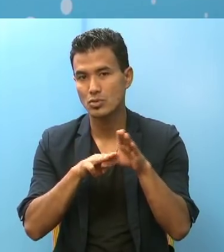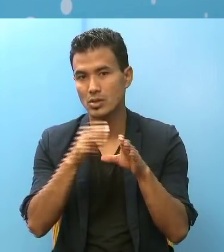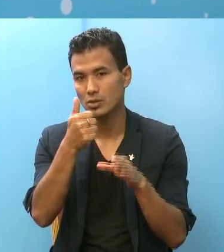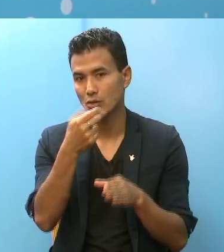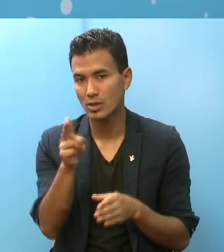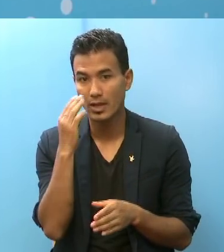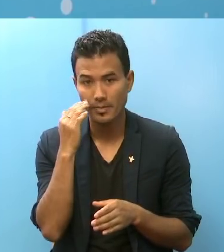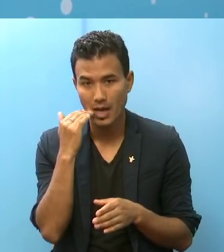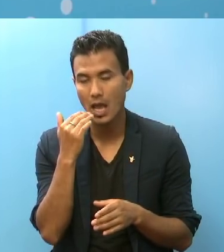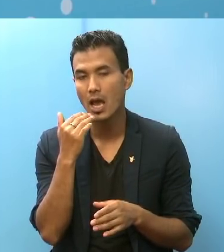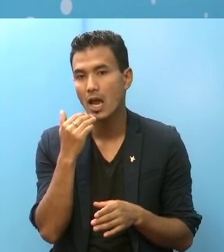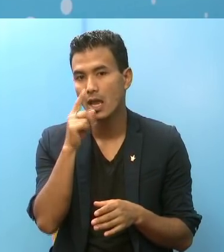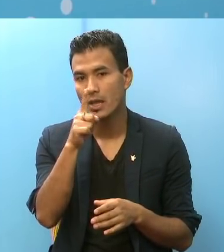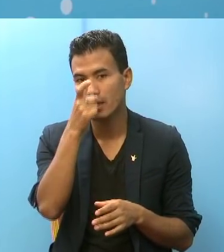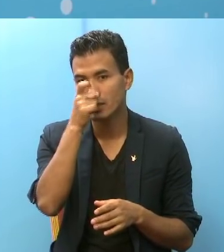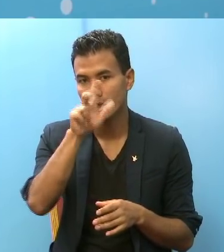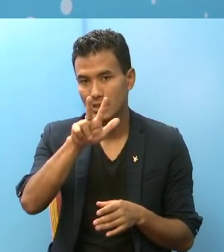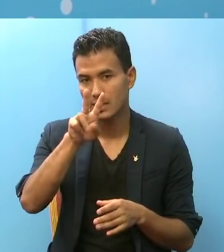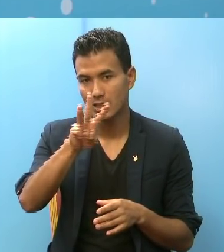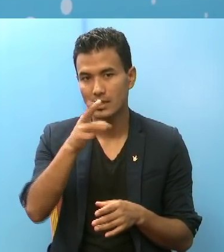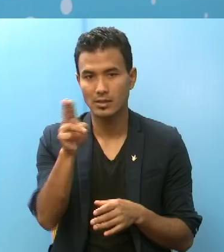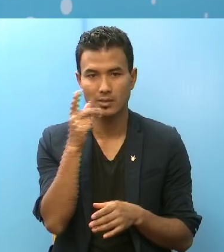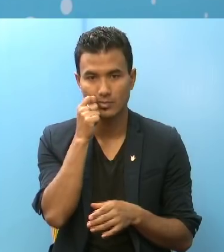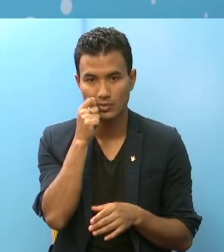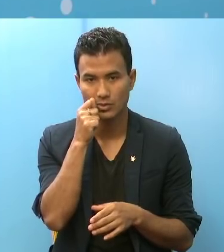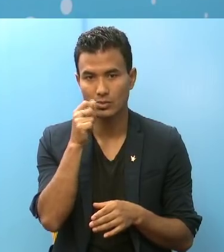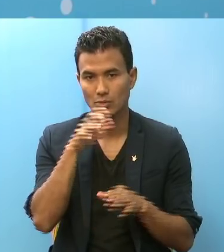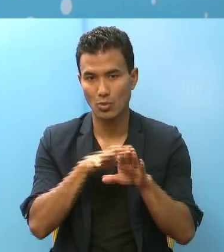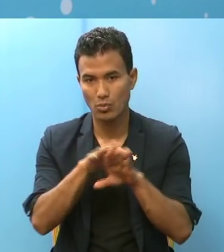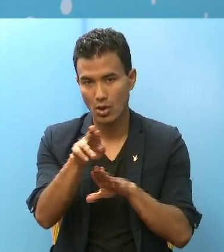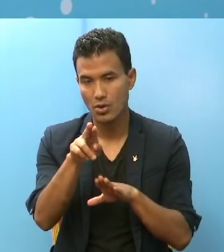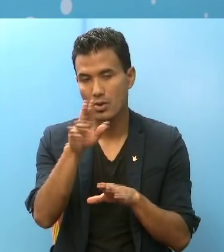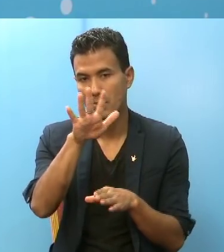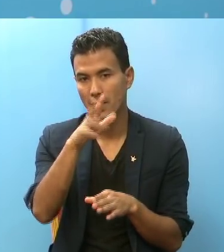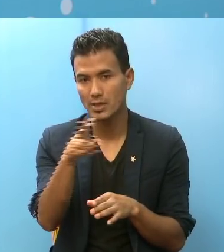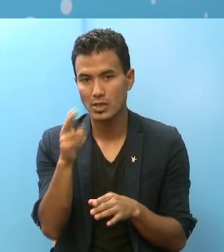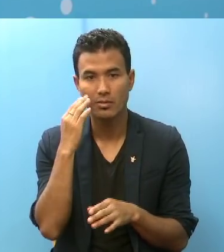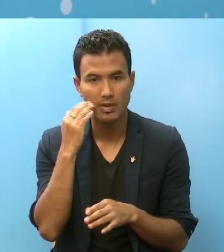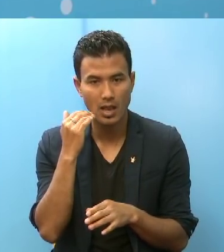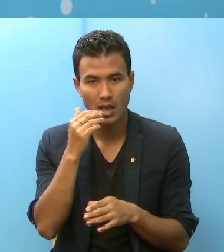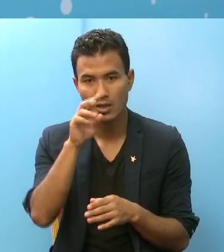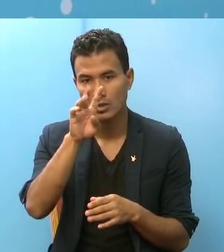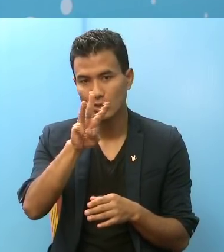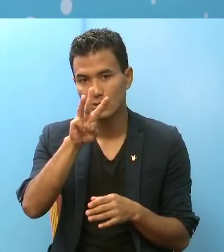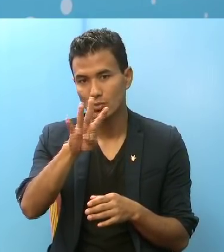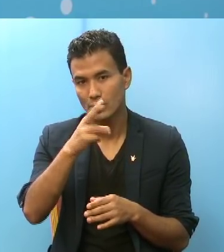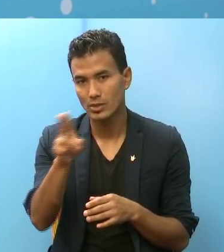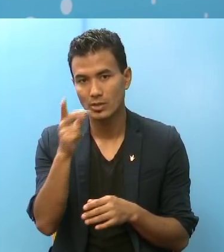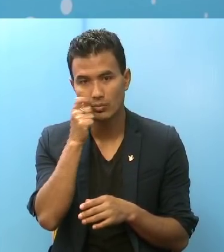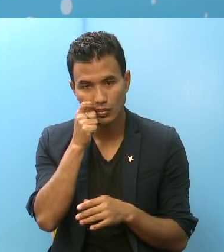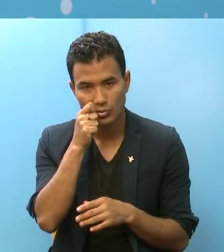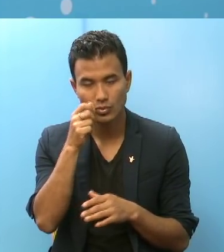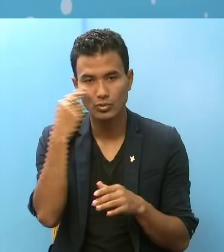का 6 जना महिलार 1-83 जना पुरुष रवतहट का 5 जना महिलार 34 जना पुरुष